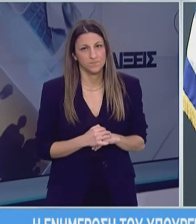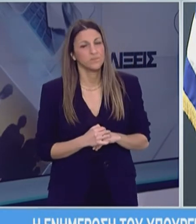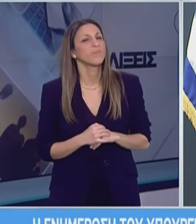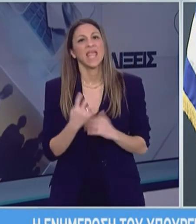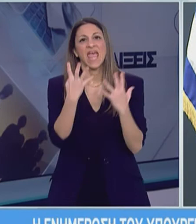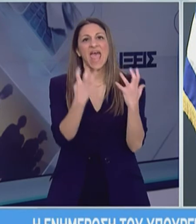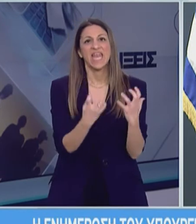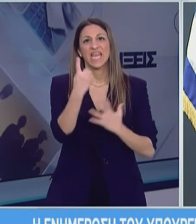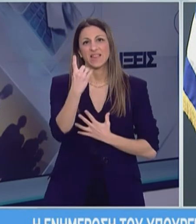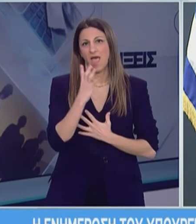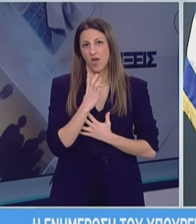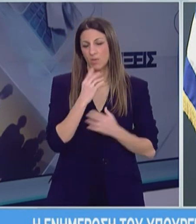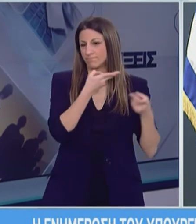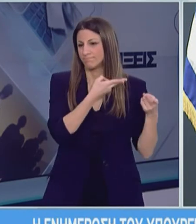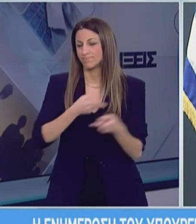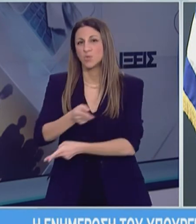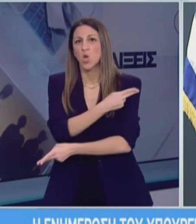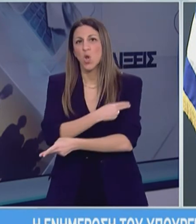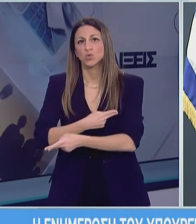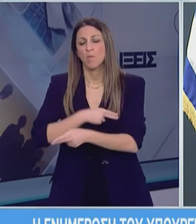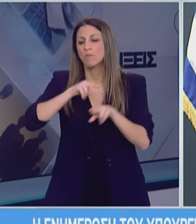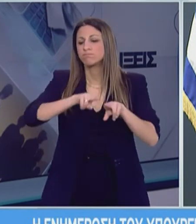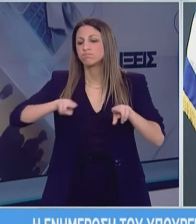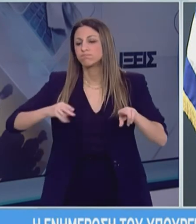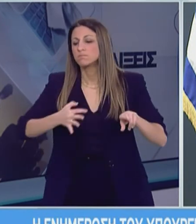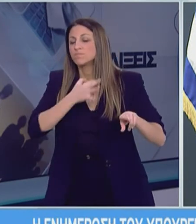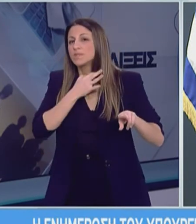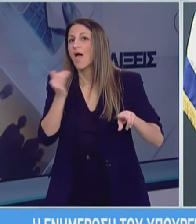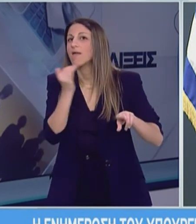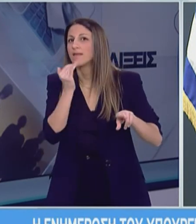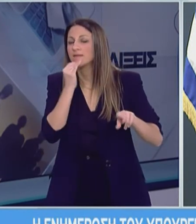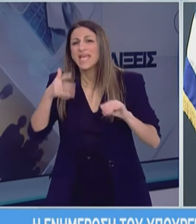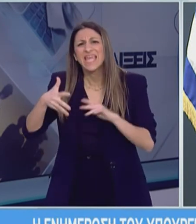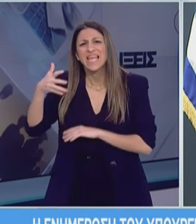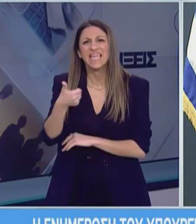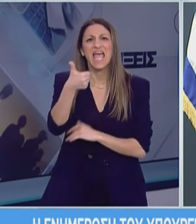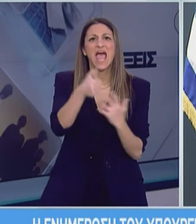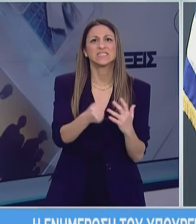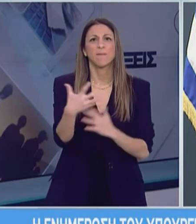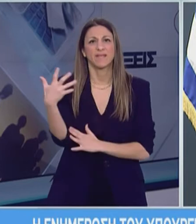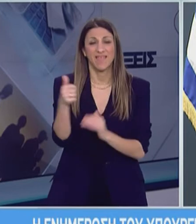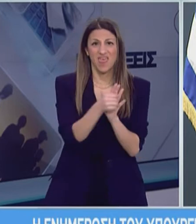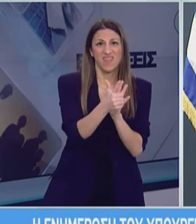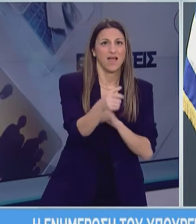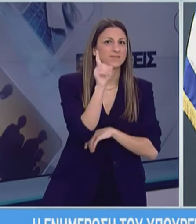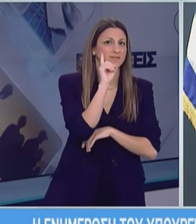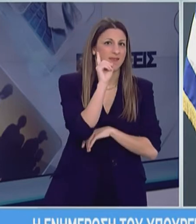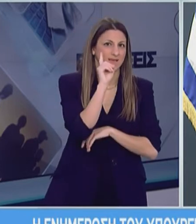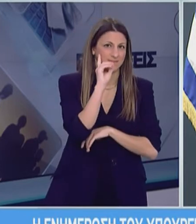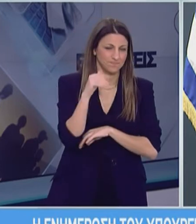91 συμπολίτες μας νοσηλεύονται διασωληνωμένοι. Η μέση ηλικία τους είναι 65 ετών, 16 είναι γυναίκες.